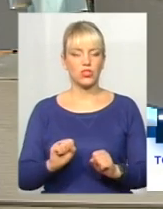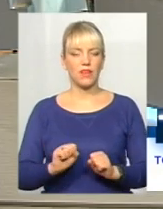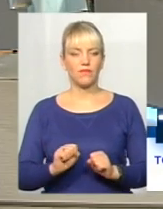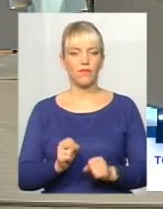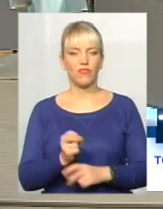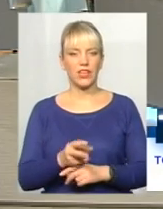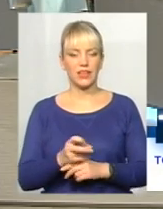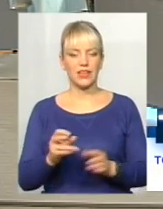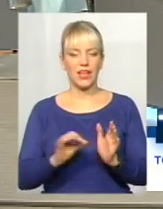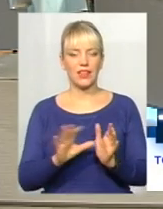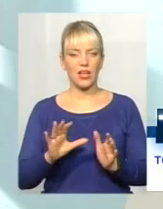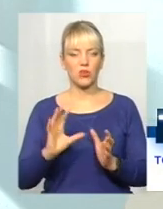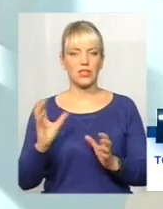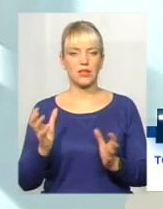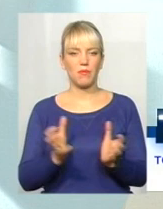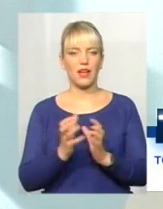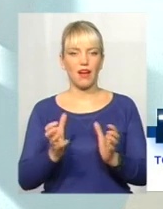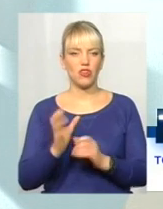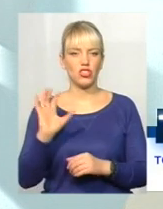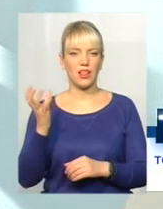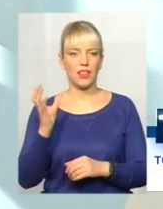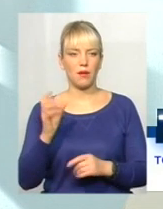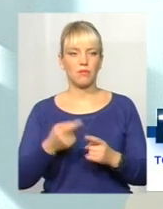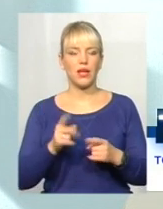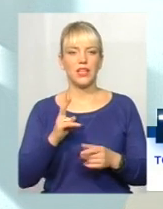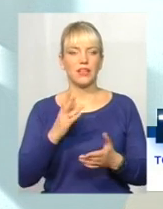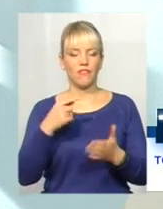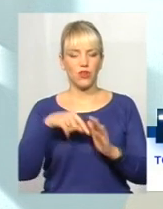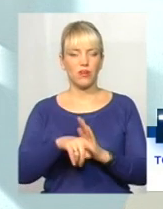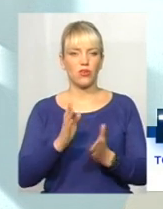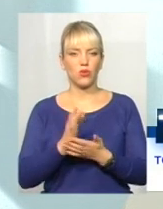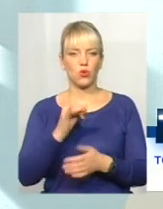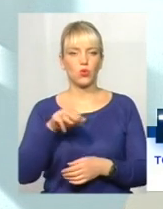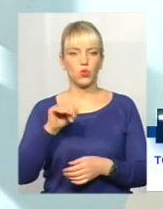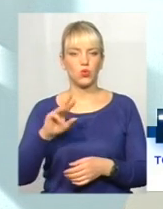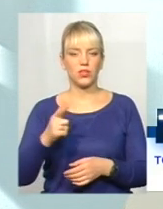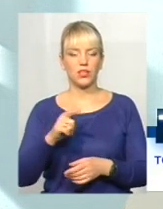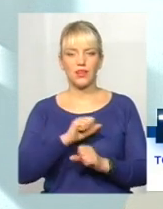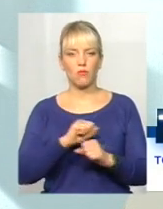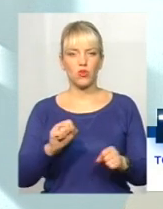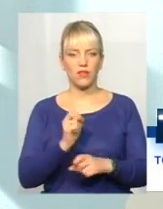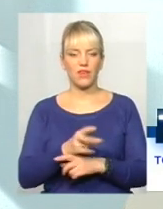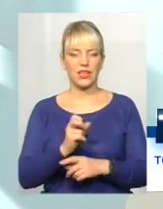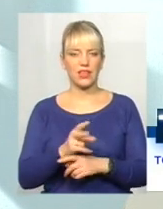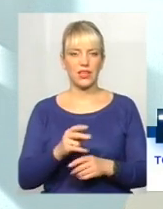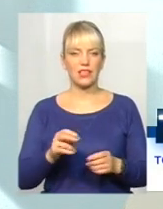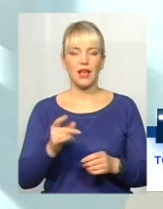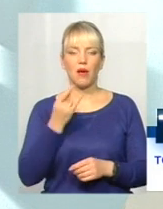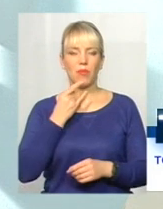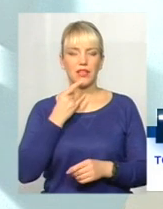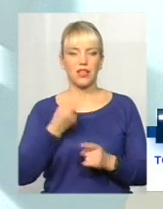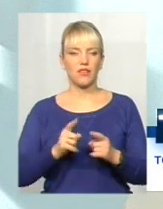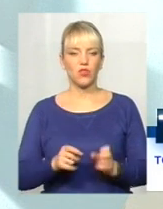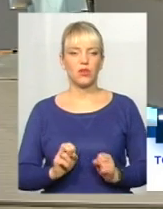енерозберігаючі лампи, компактні лампи, які містять ртуть. Не можна викидати батарейки, вони надзвичайно шкідливі. Вони